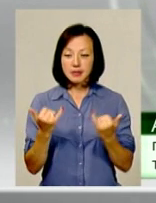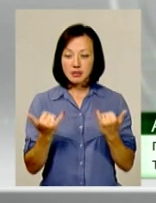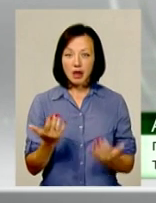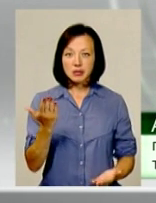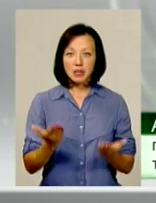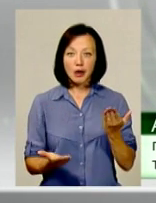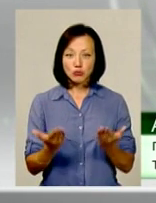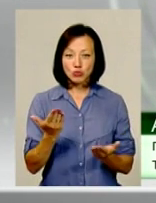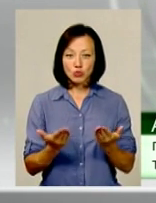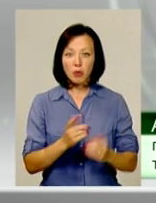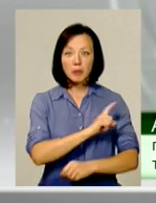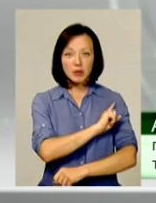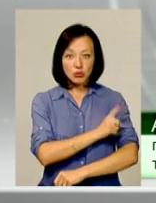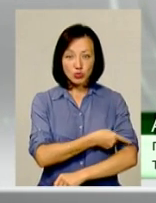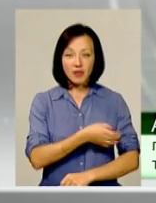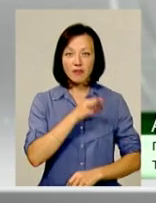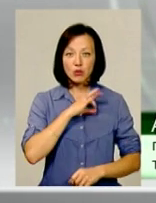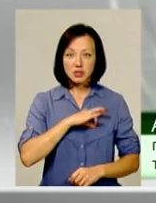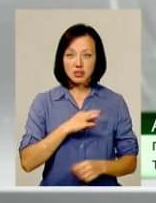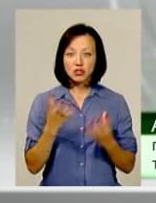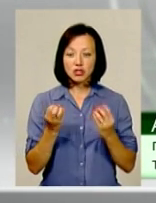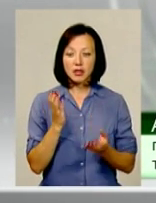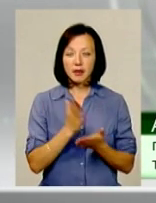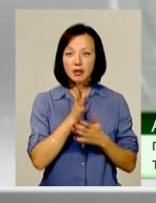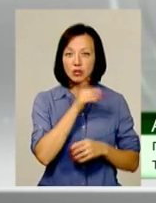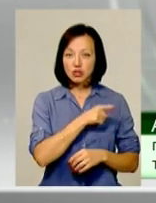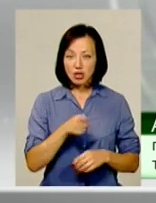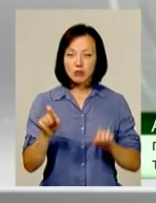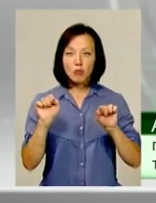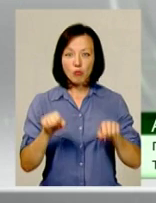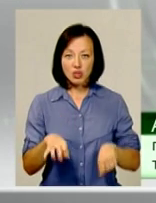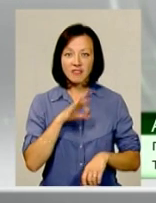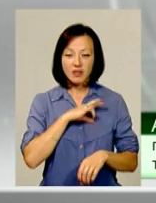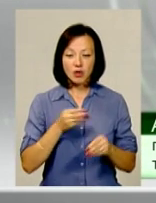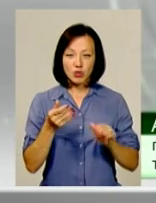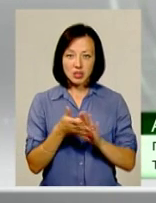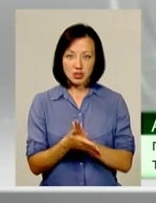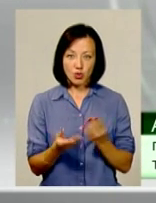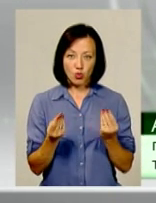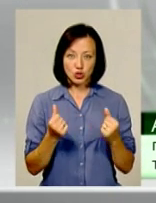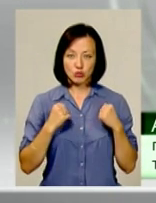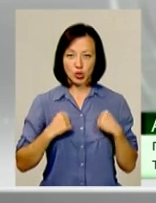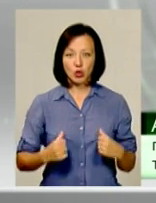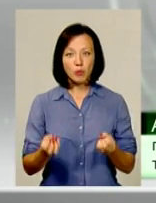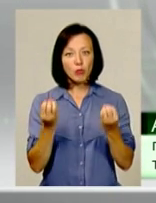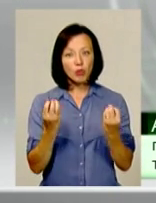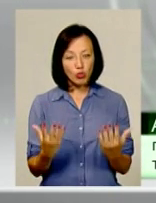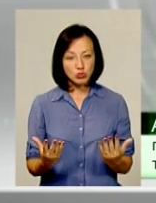вони піднатужуються використання, ще є час, і можна використати ці кошти спокійно. Просто